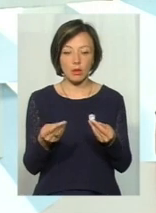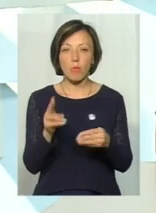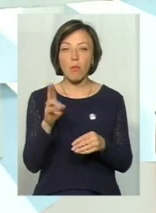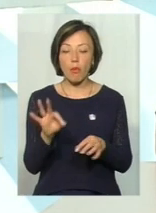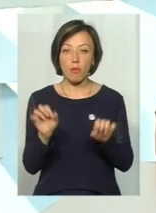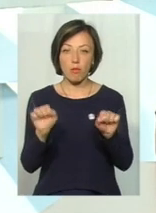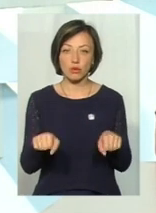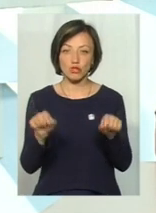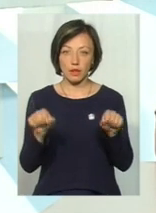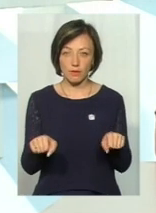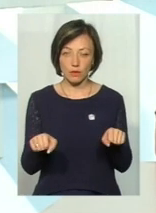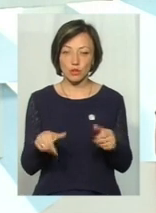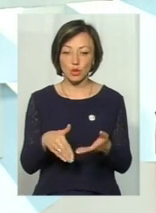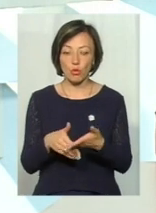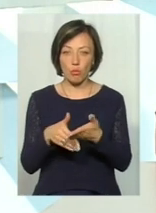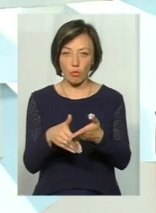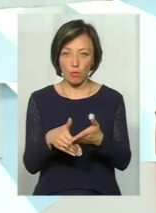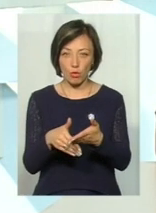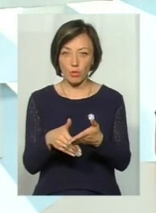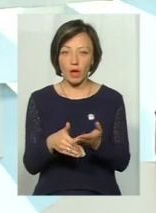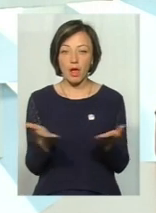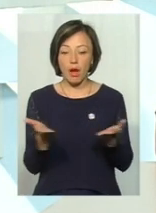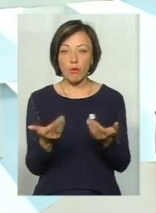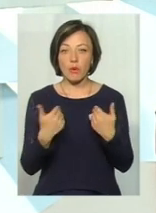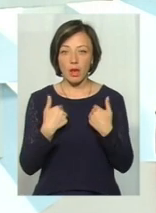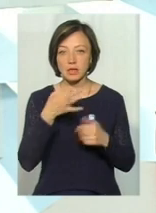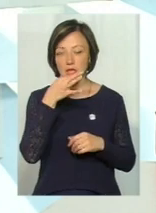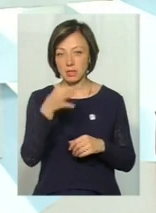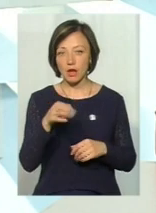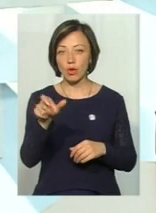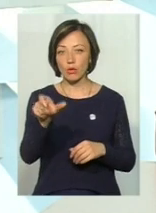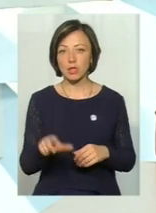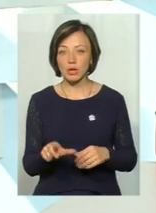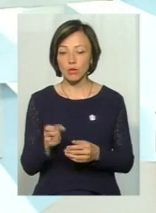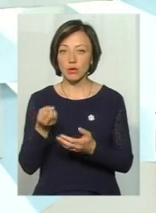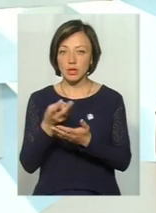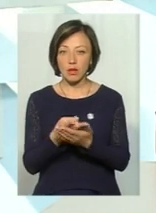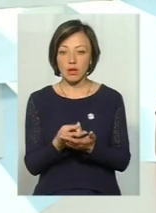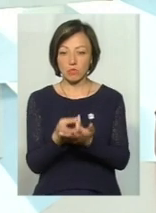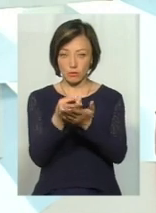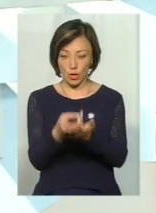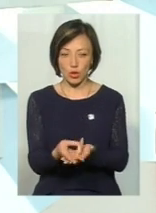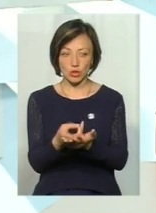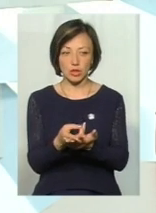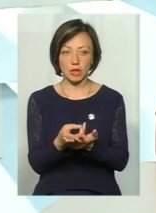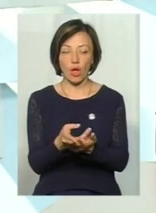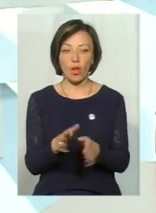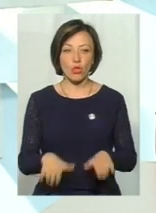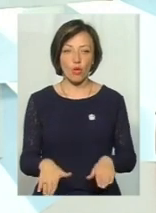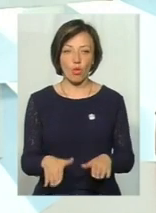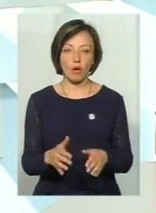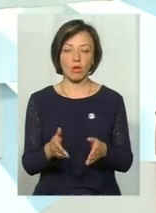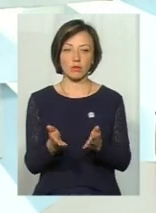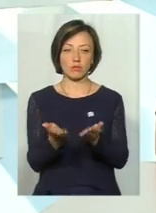можливості допомогу, оту, яку я сказав, і людину розмістити в горизонтальному положенні. Ноги мають бути